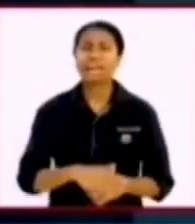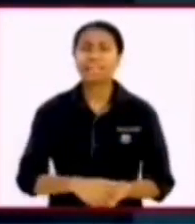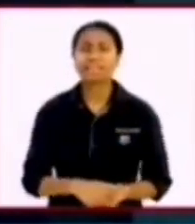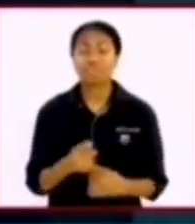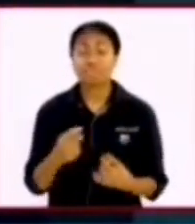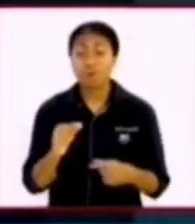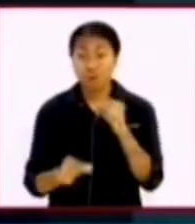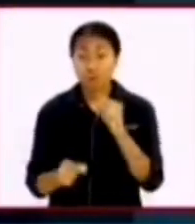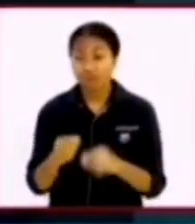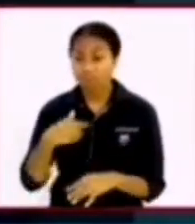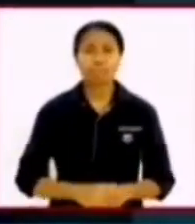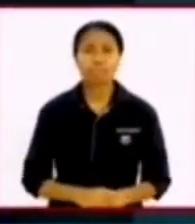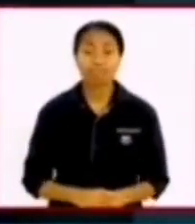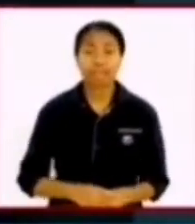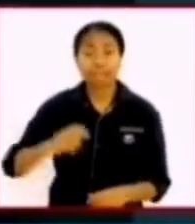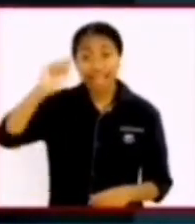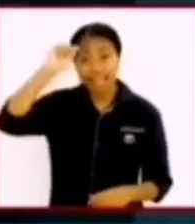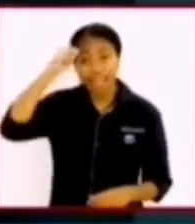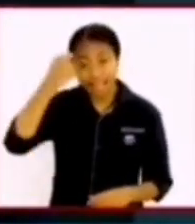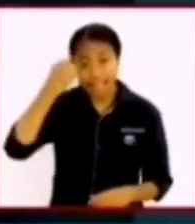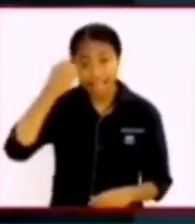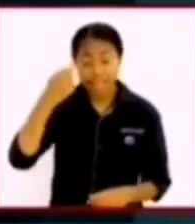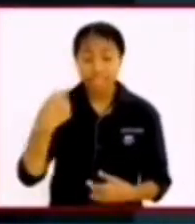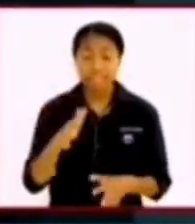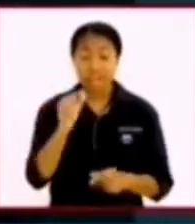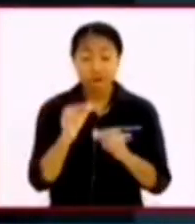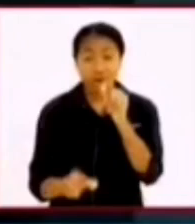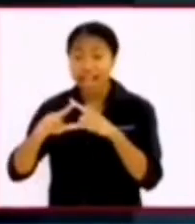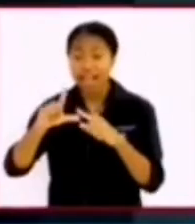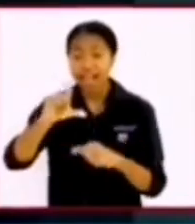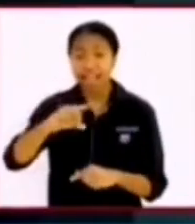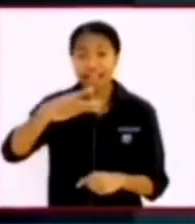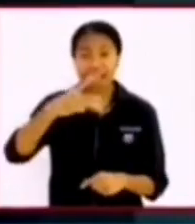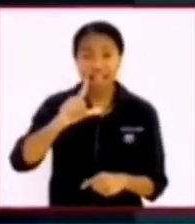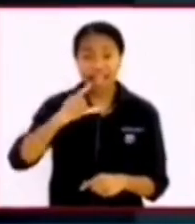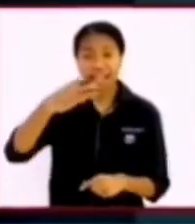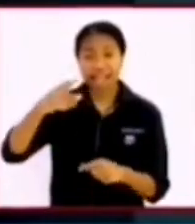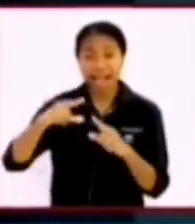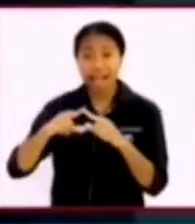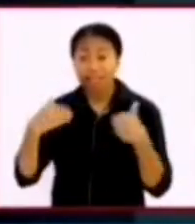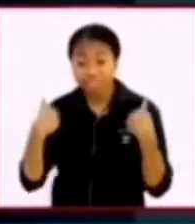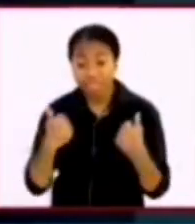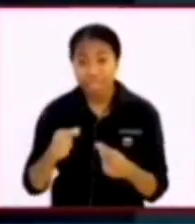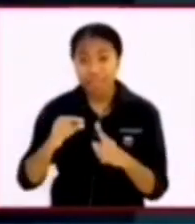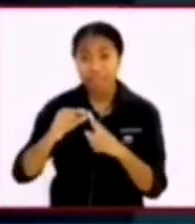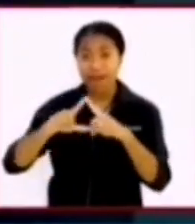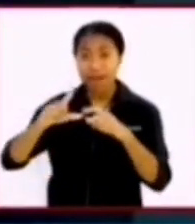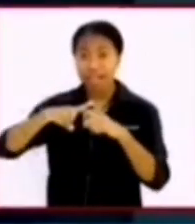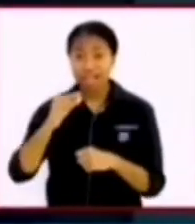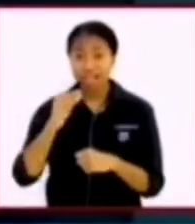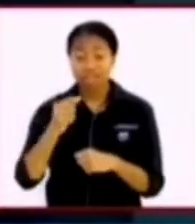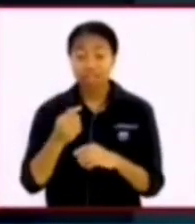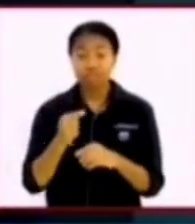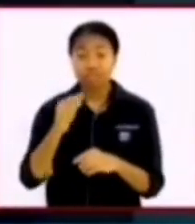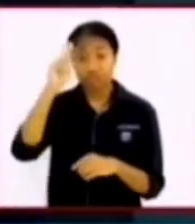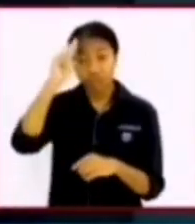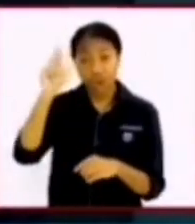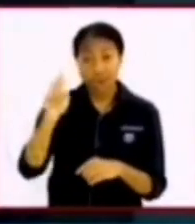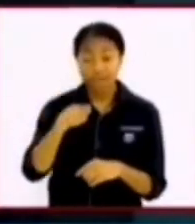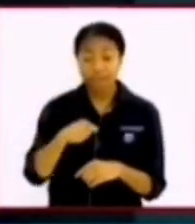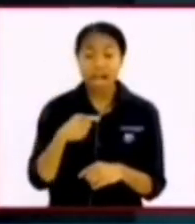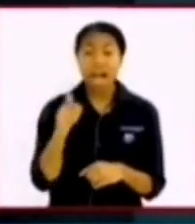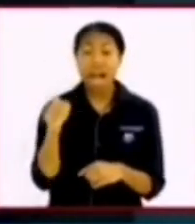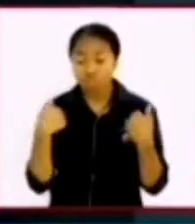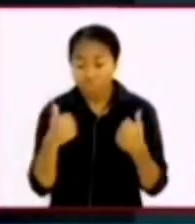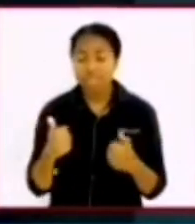untuk bisa melayani Tuhan ingat jika orang-orang Galilea bisa dipakai sebagai alat di dalam tangannya maka saudara pun bisa